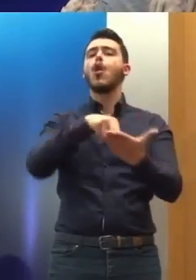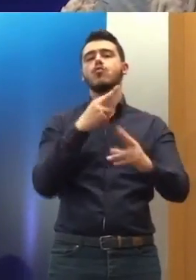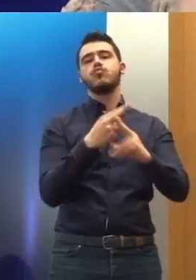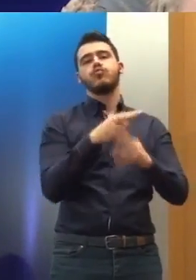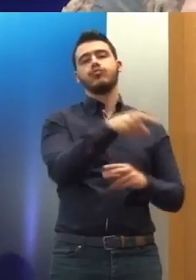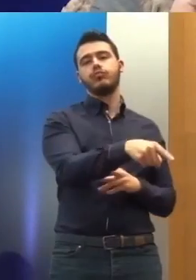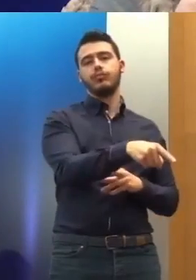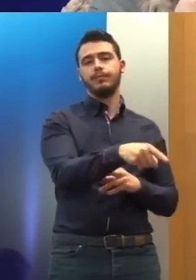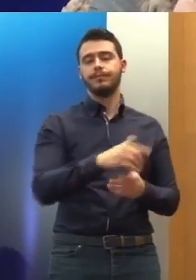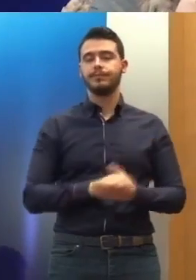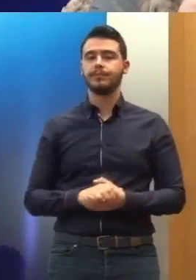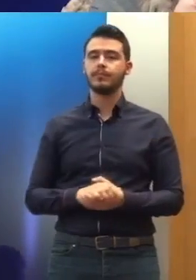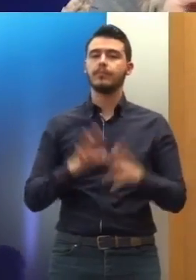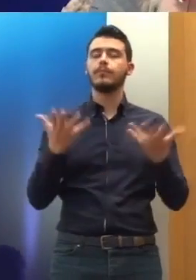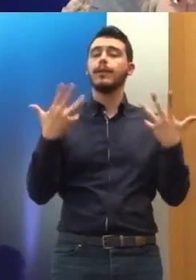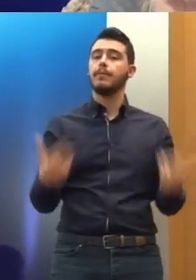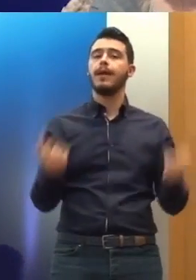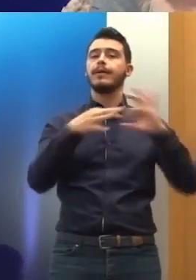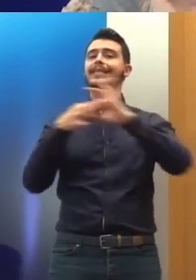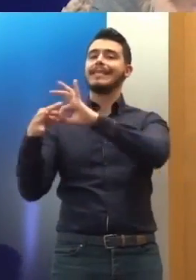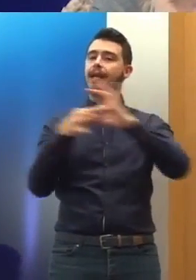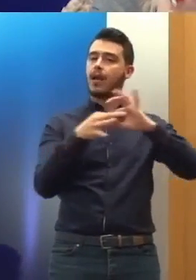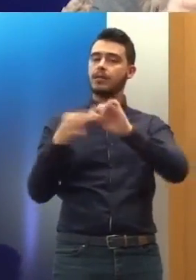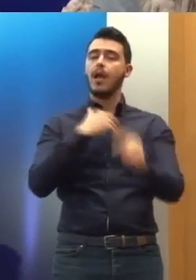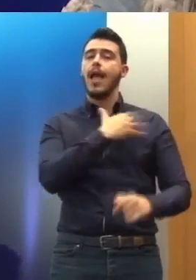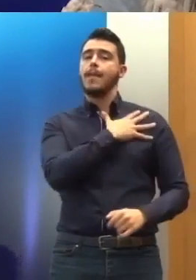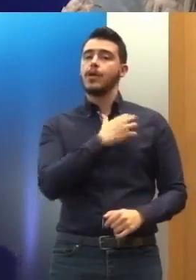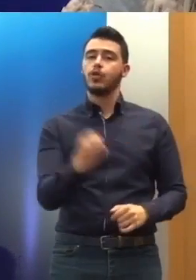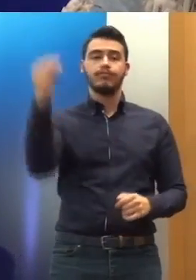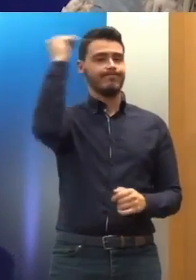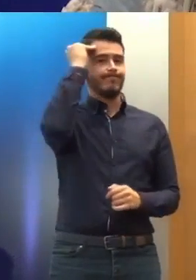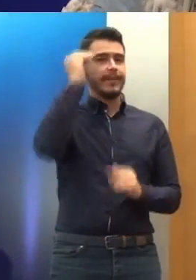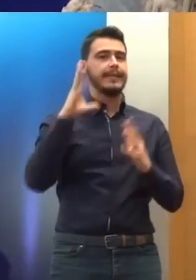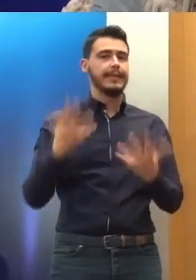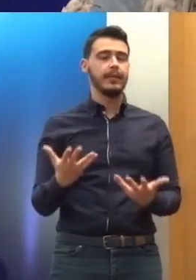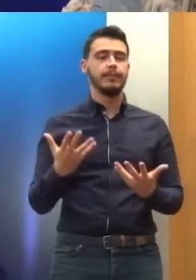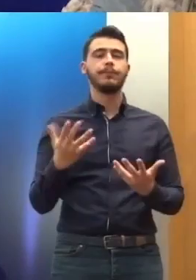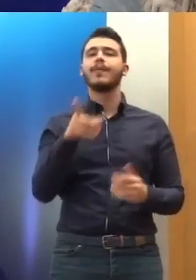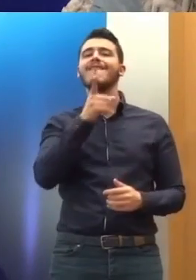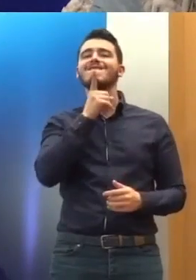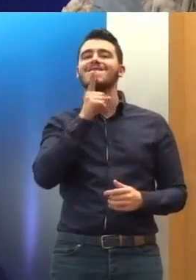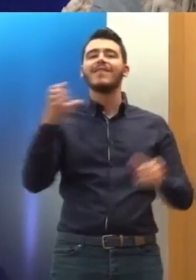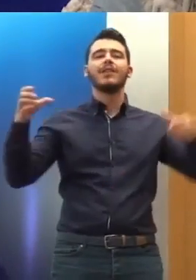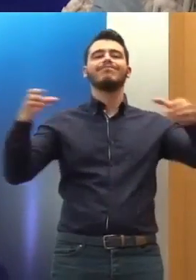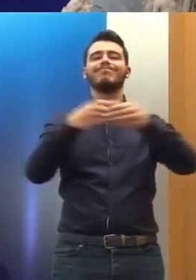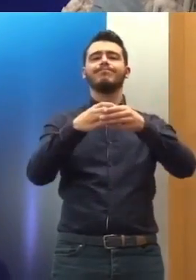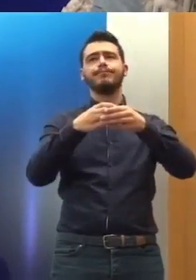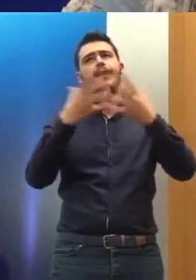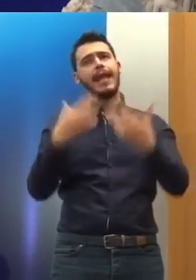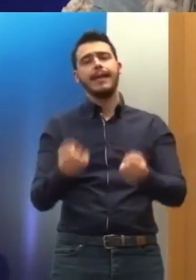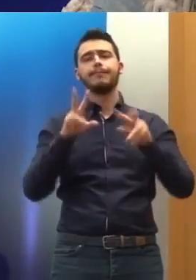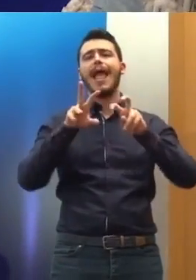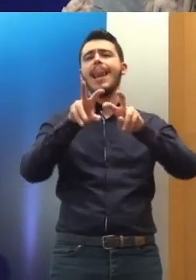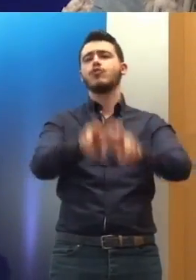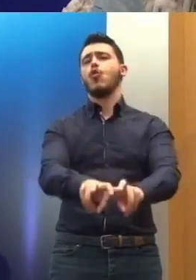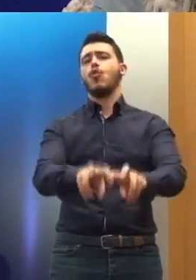Επομένως, συνεργασία και εμπιστευτικότητα, όμως, να κρατάμε στο μυαλό μας ότι πρόκειται όντως για έναν ελεγκτικό μηχανισμό. Το γεγονός ότι